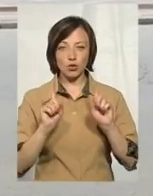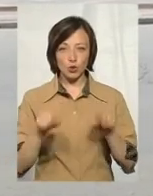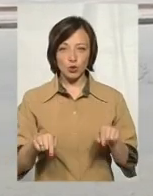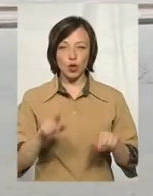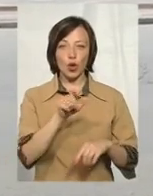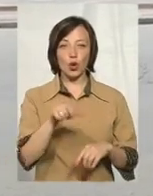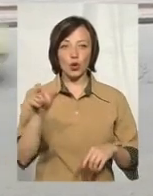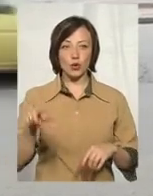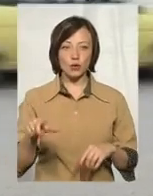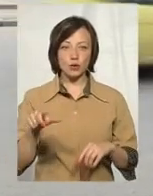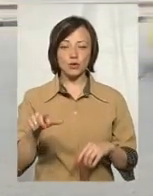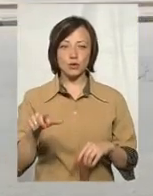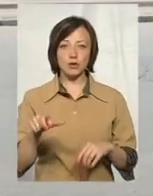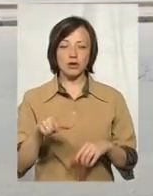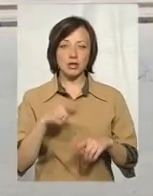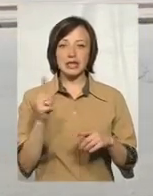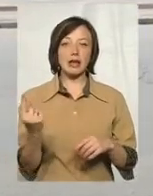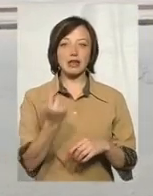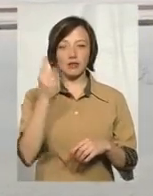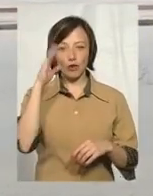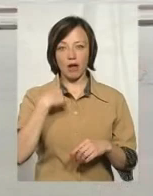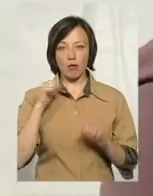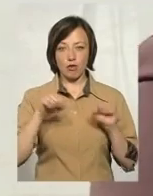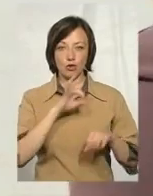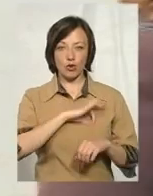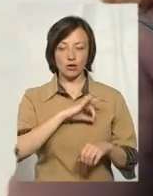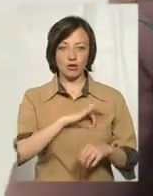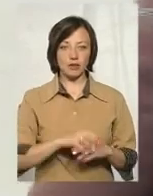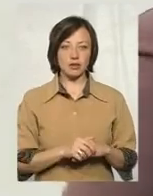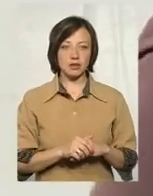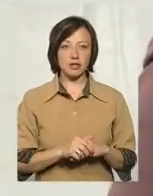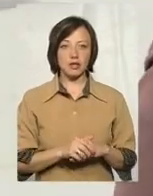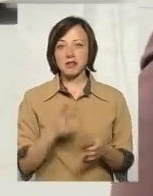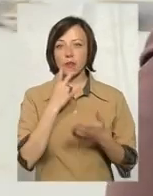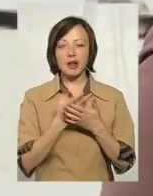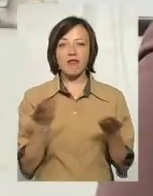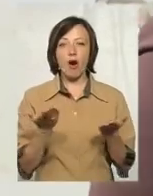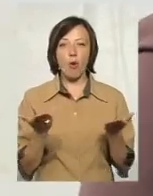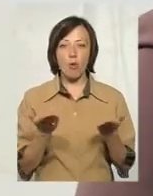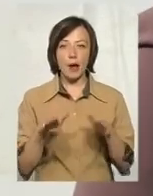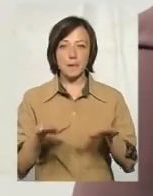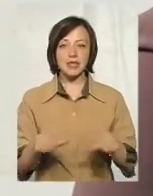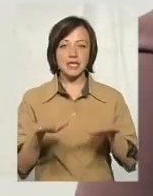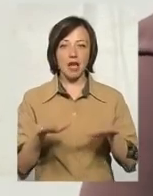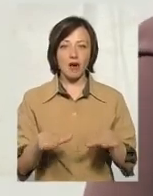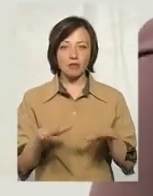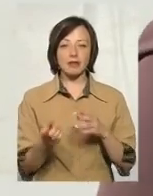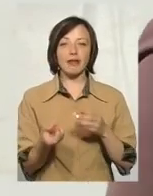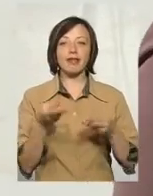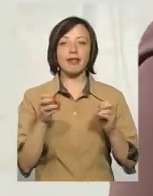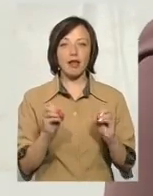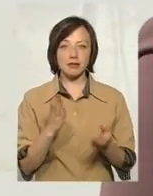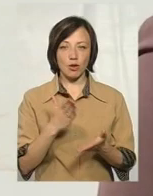забирають воду. Це єдина вода, яким можна користуватися. Смотря в якій, наверное, в якій місцевості і де вона